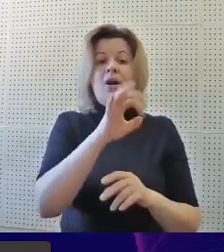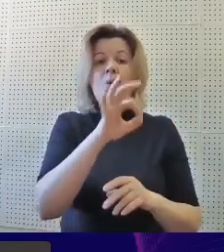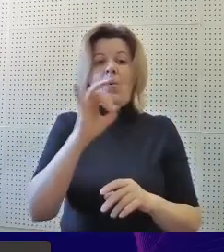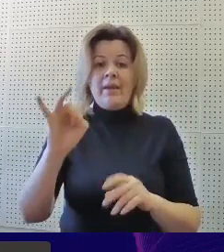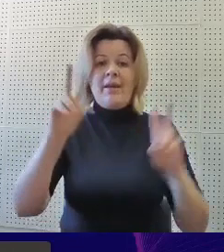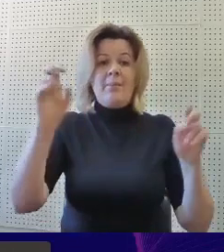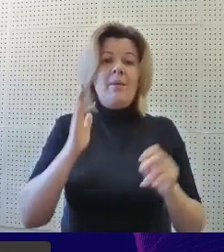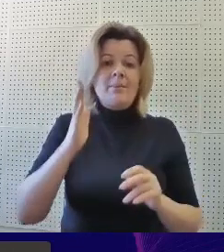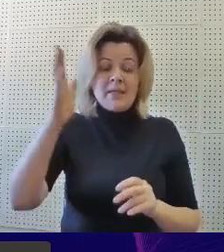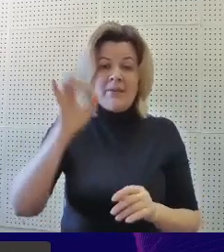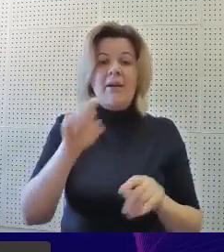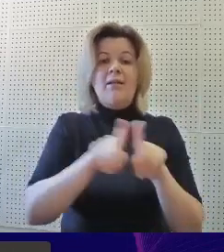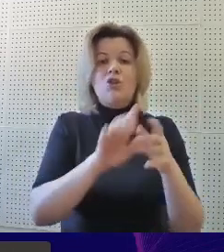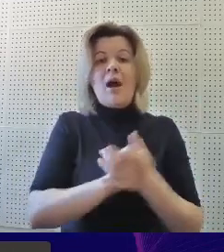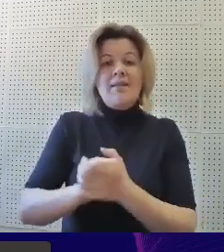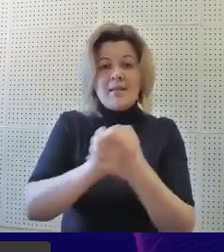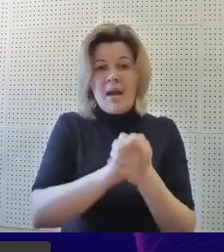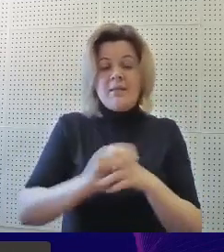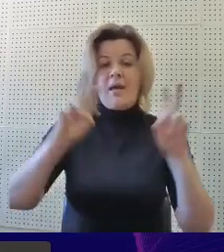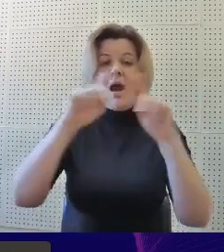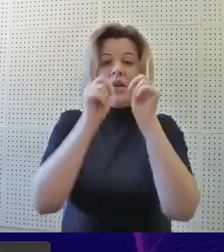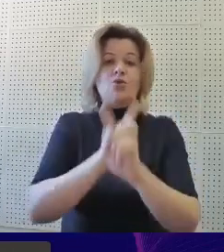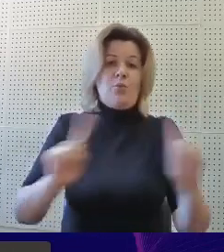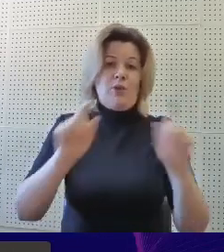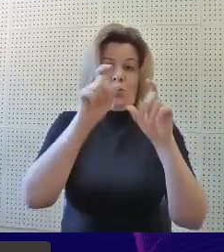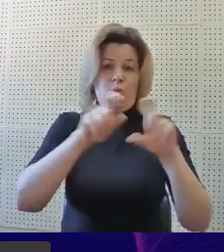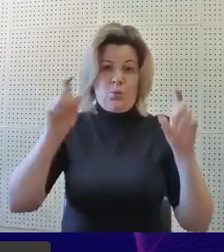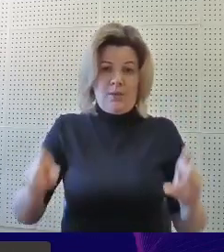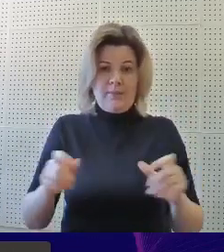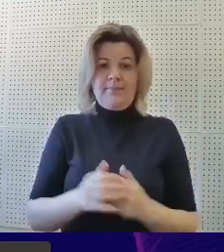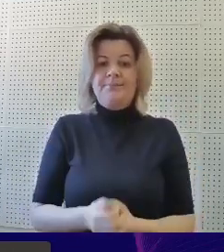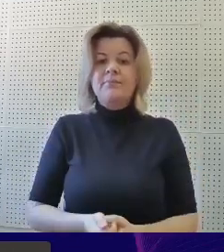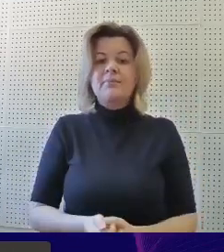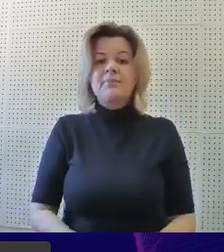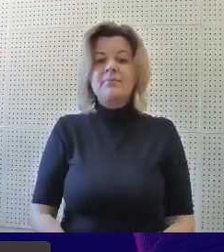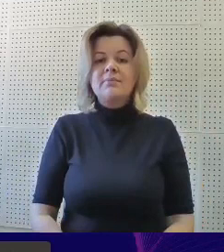«Рои перспектива» и «Ассоциация «Особые люди».